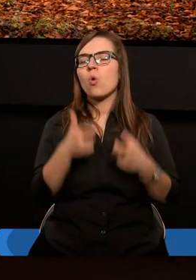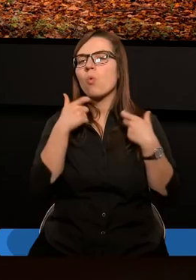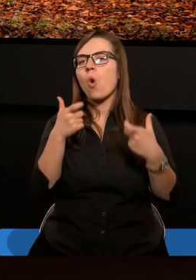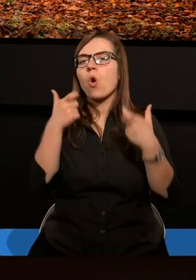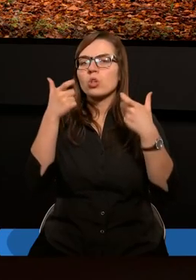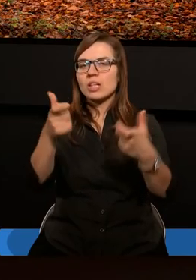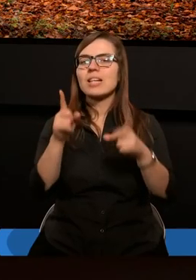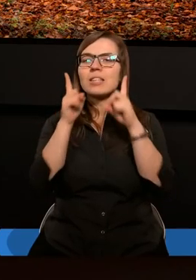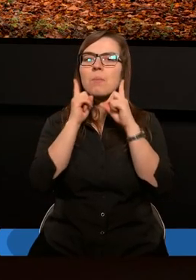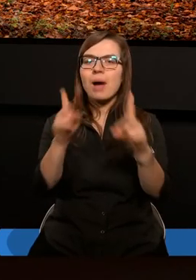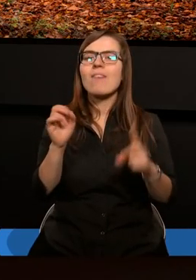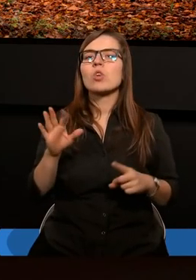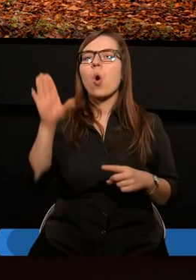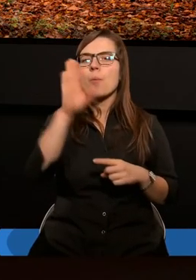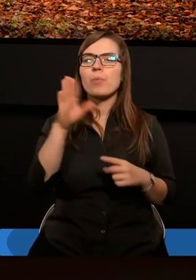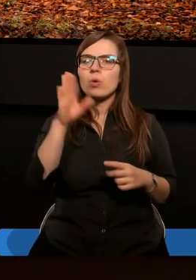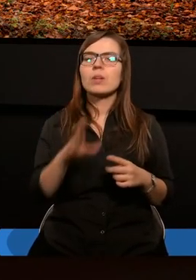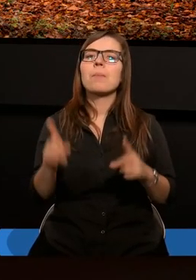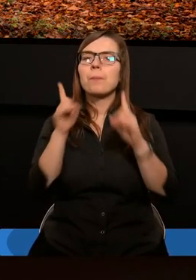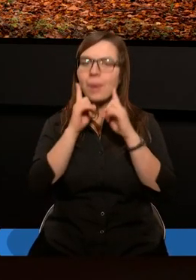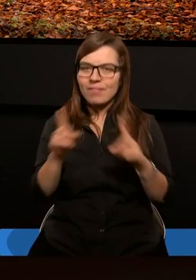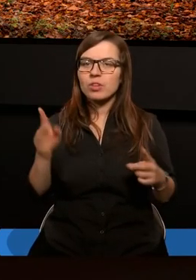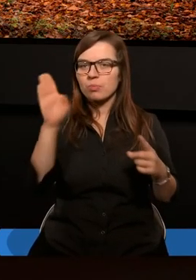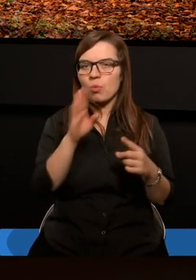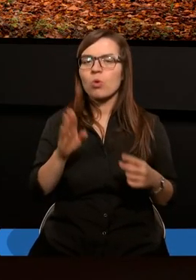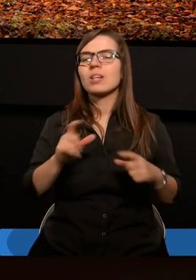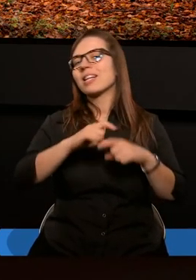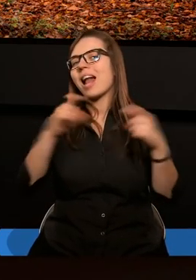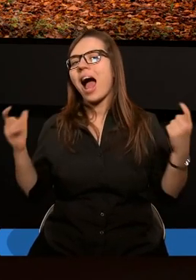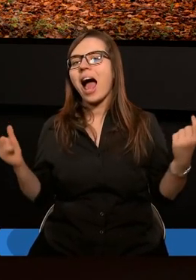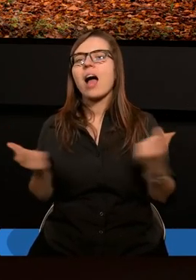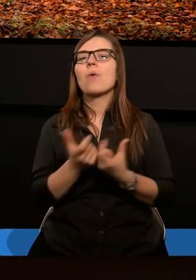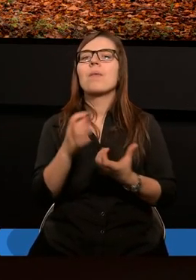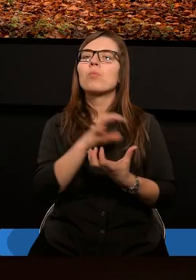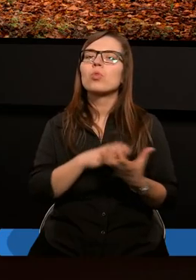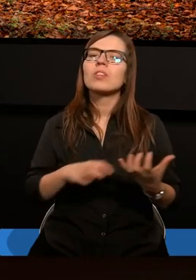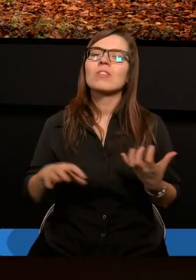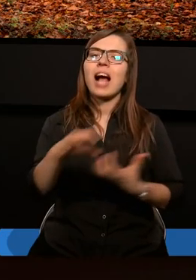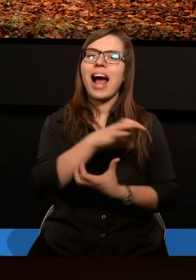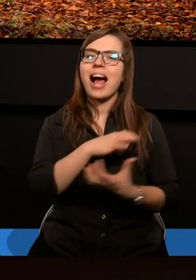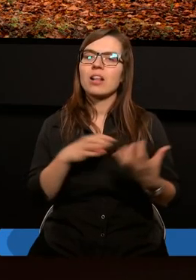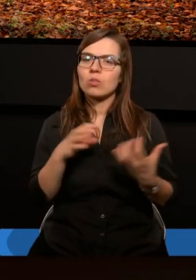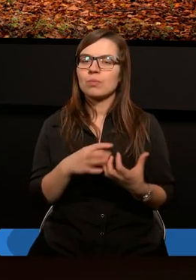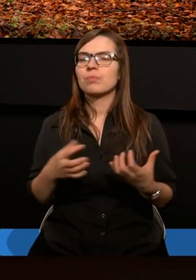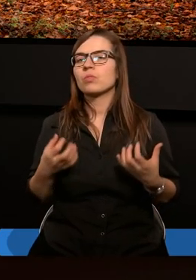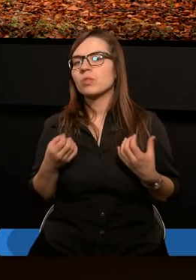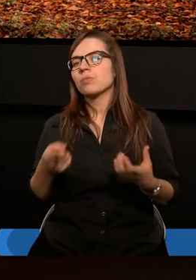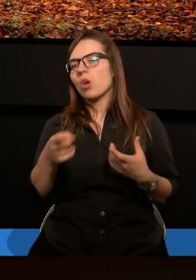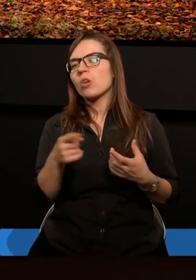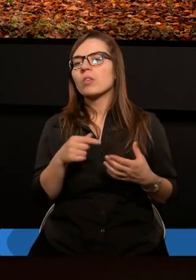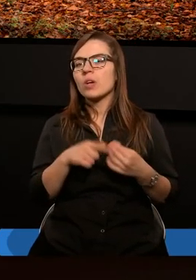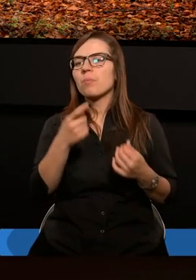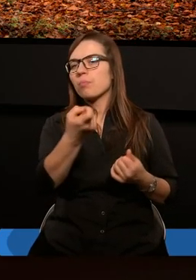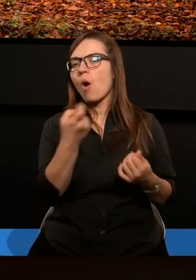głoszenie prawdy o Bogu, prawdziwym Bogu całemu światu. Tak. Skoro jej nie